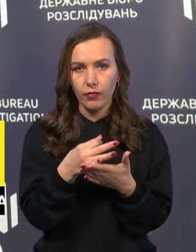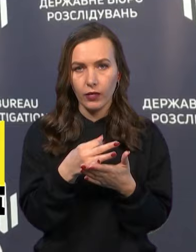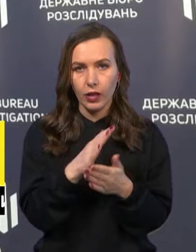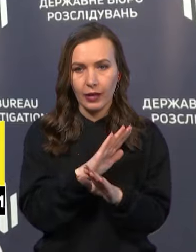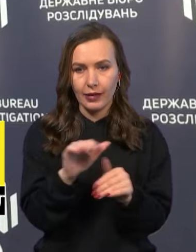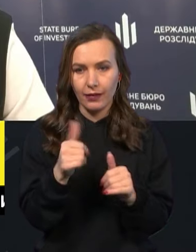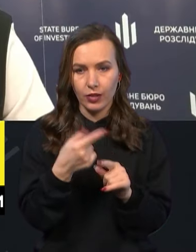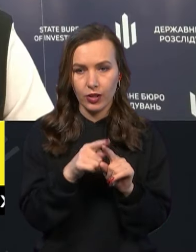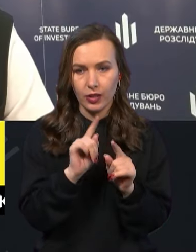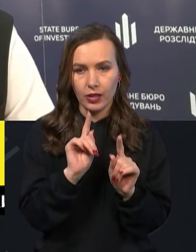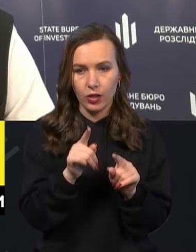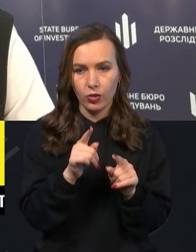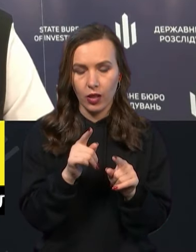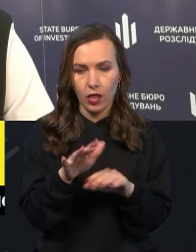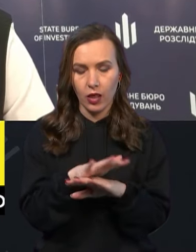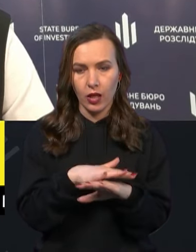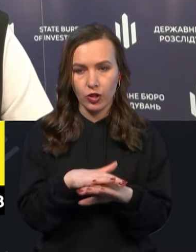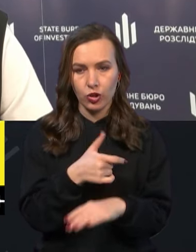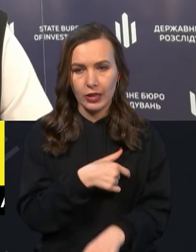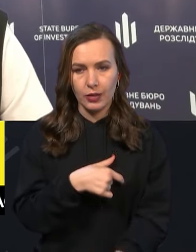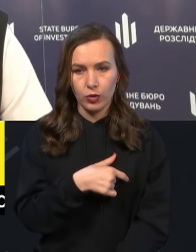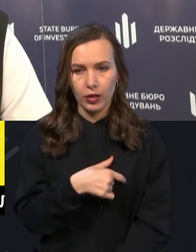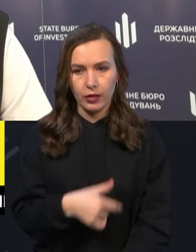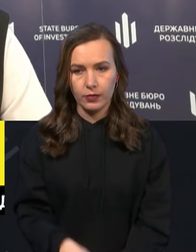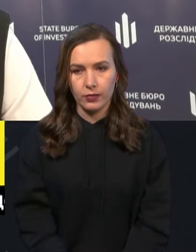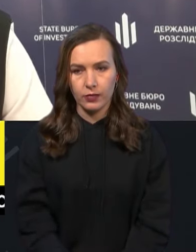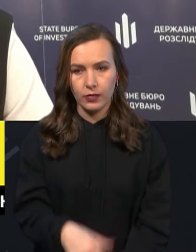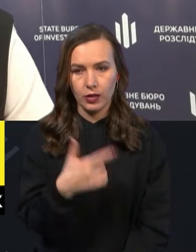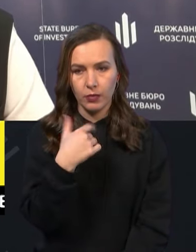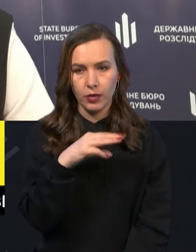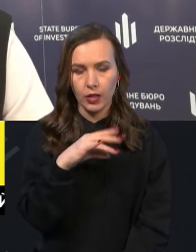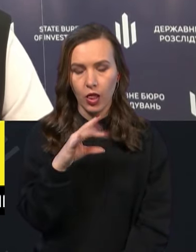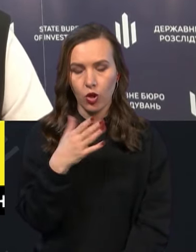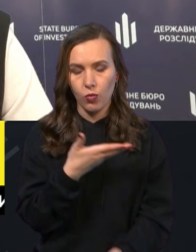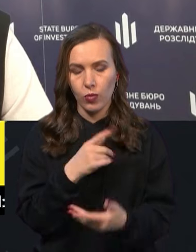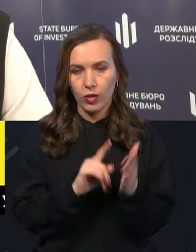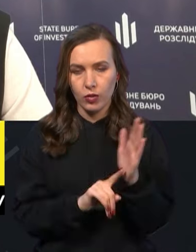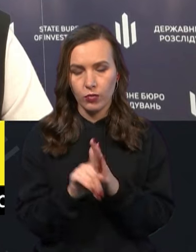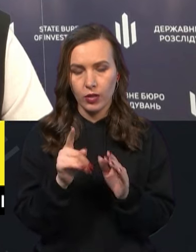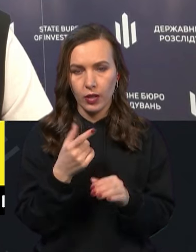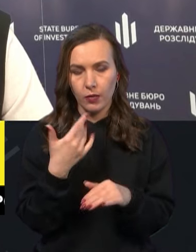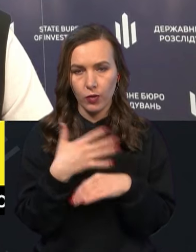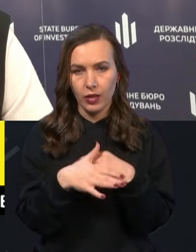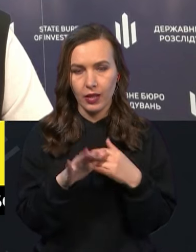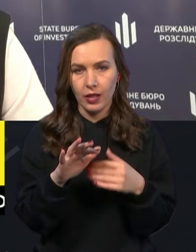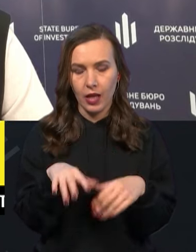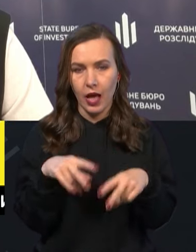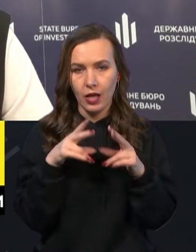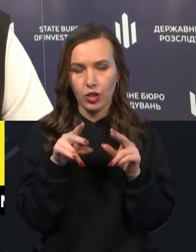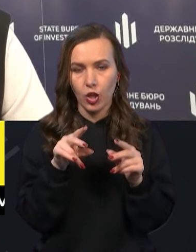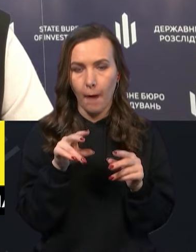винятком є також і народні депутати. Пані Детяно, ми розпочинали якраз з поняття злочини проти